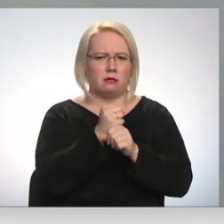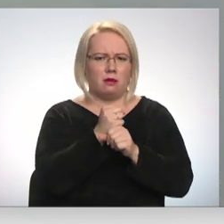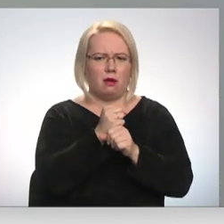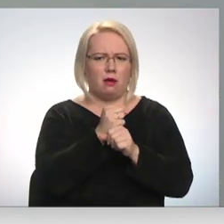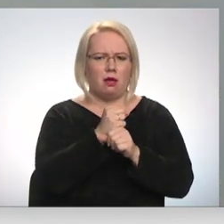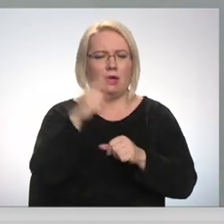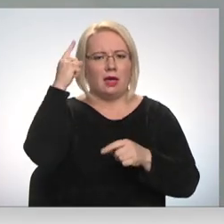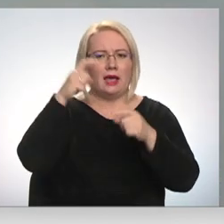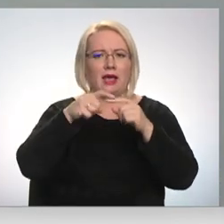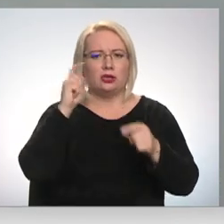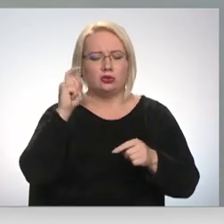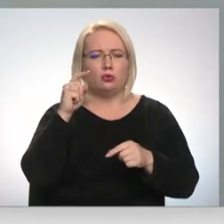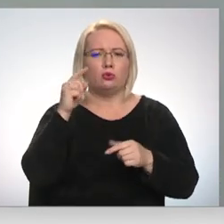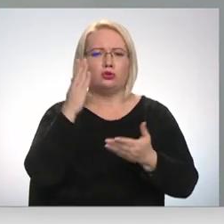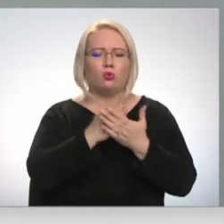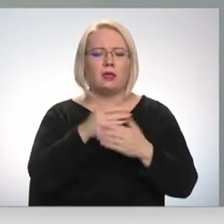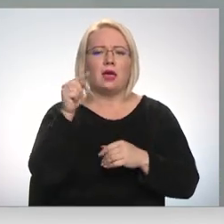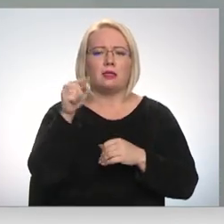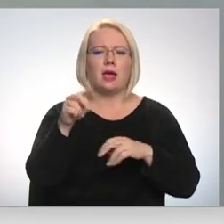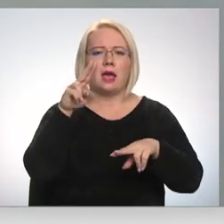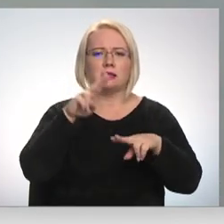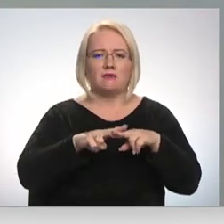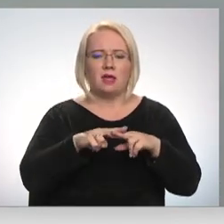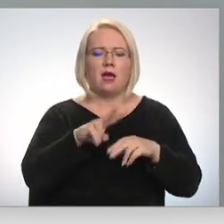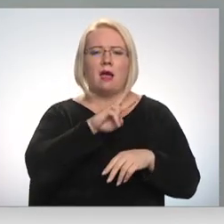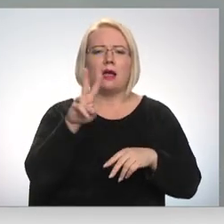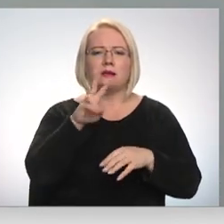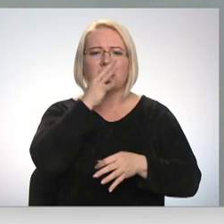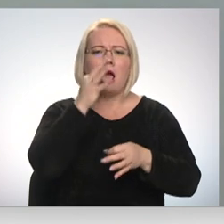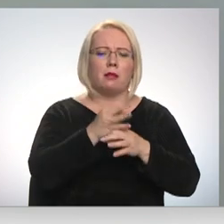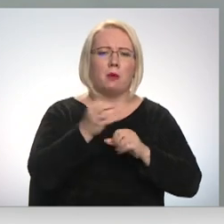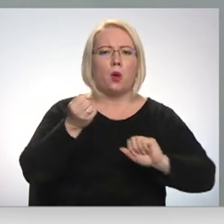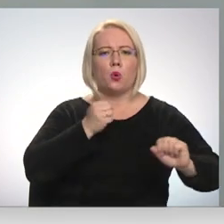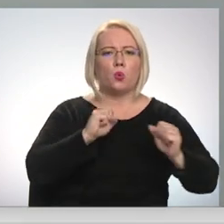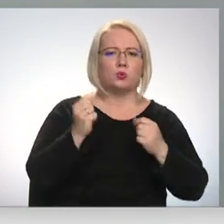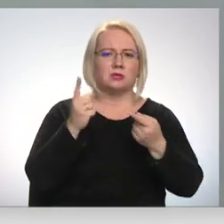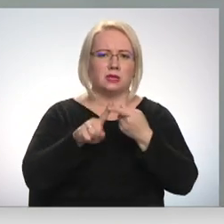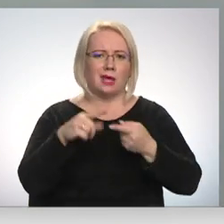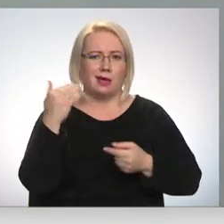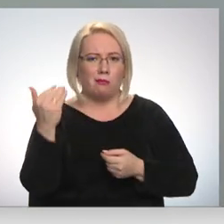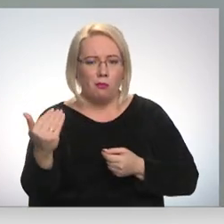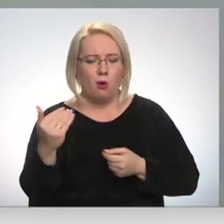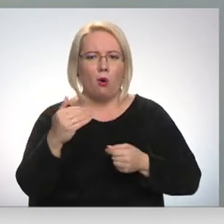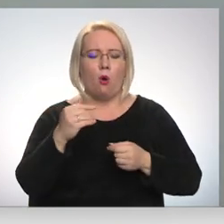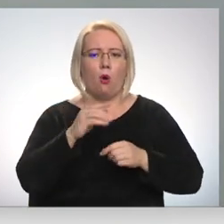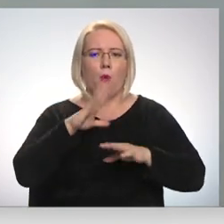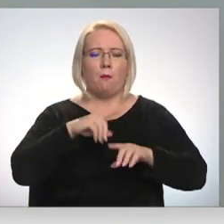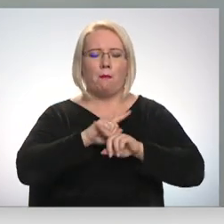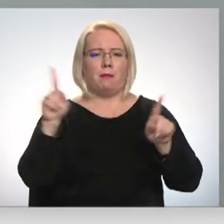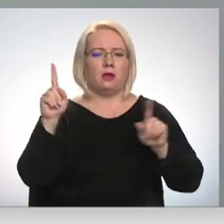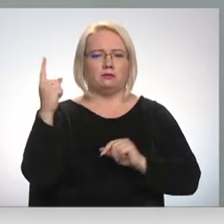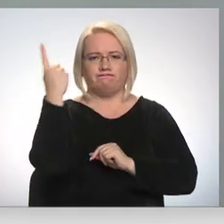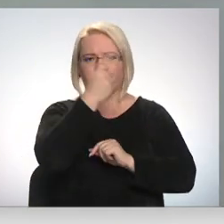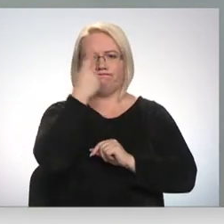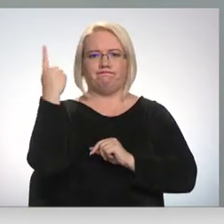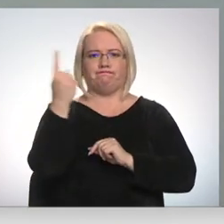Ja insults notiek tajos centros, kur ir atbildīgi par kustību koordināciju, tad iestājas pēkšņas reibonis,